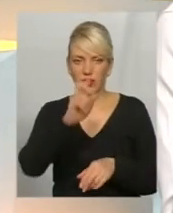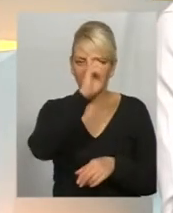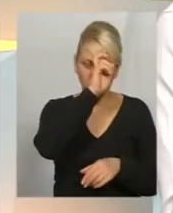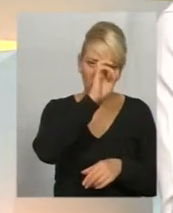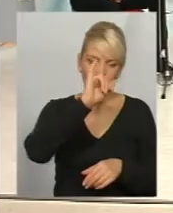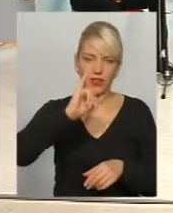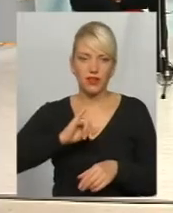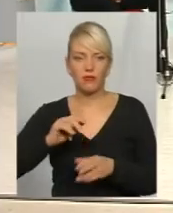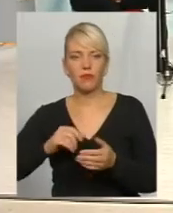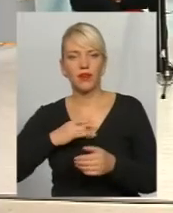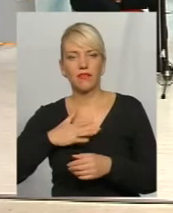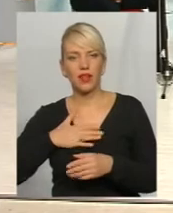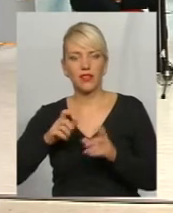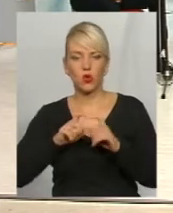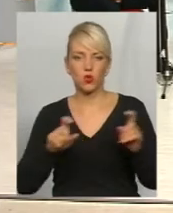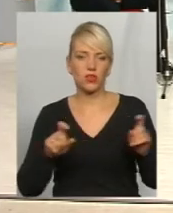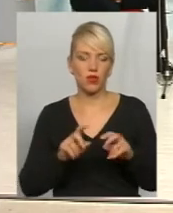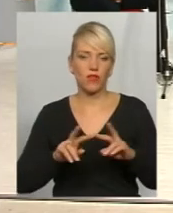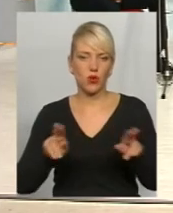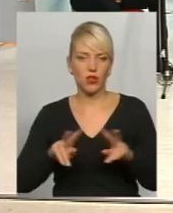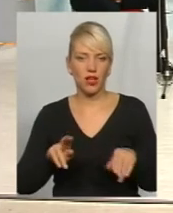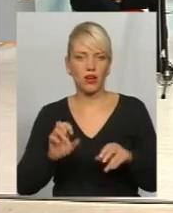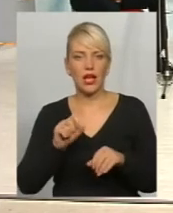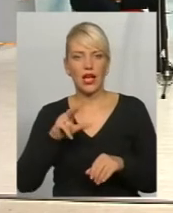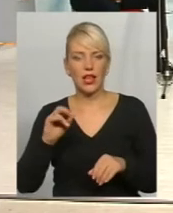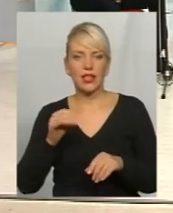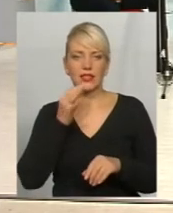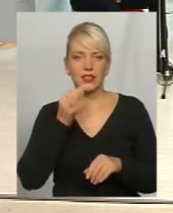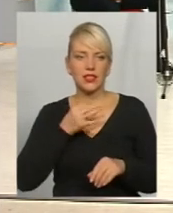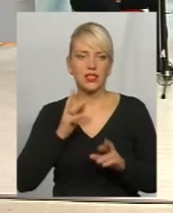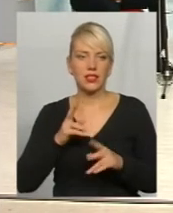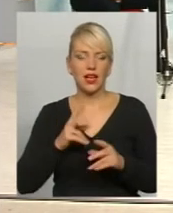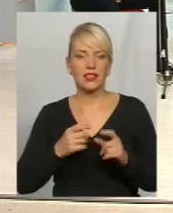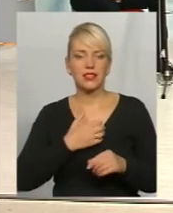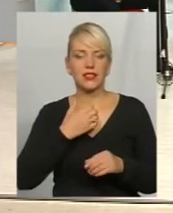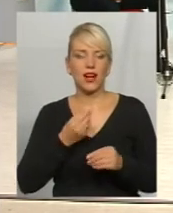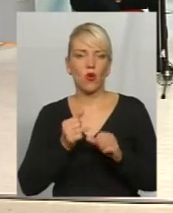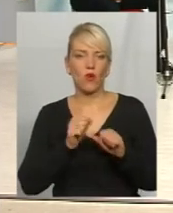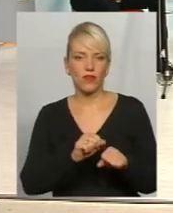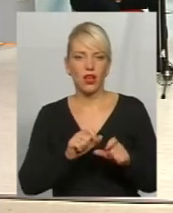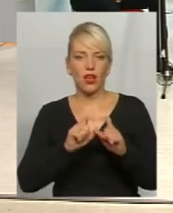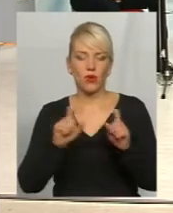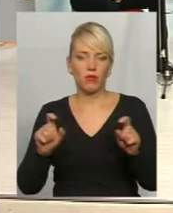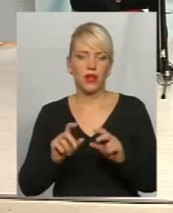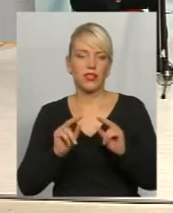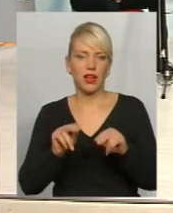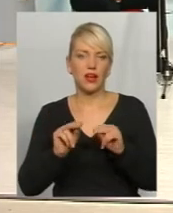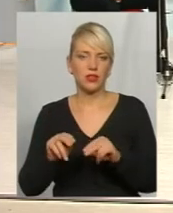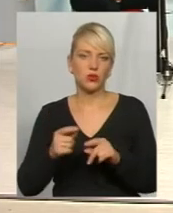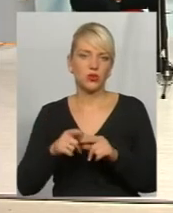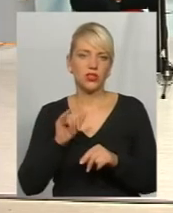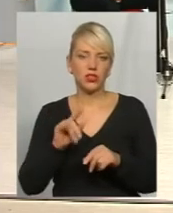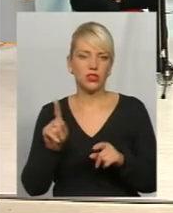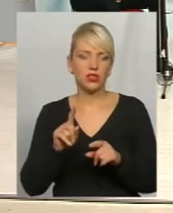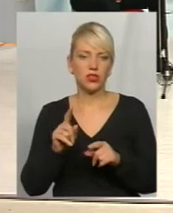і в приватних установах однакова. Але скажіть, як страхові компанії гарантують все ж таки виплату, і що ця виплата буде